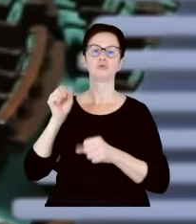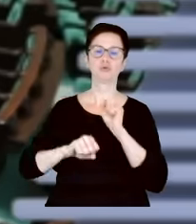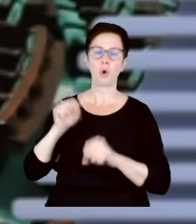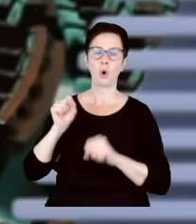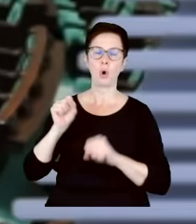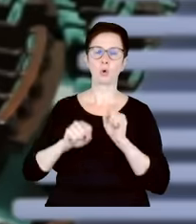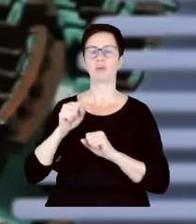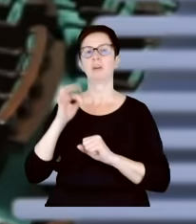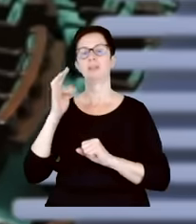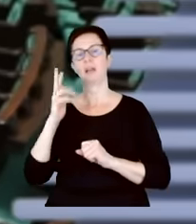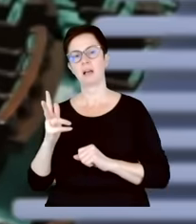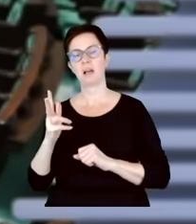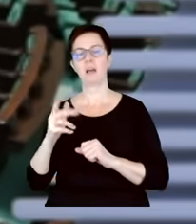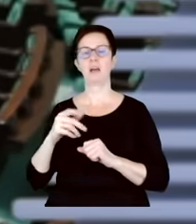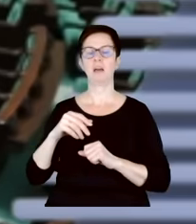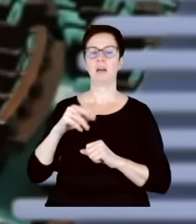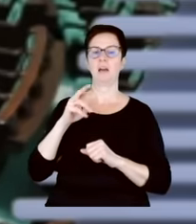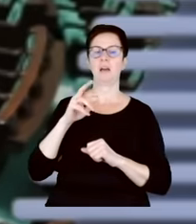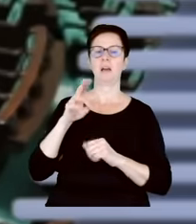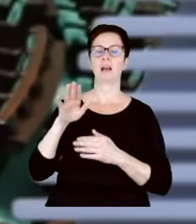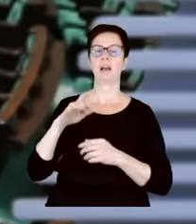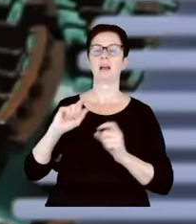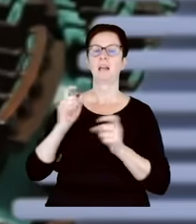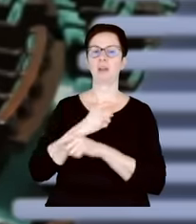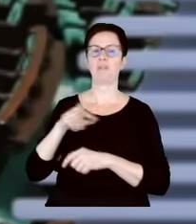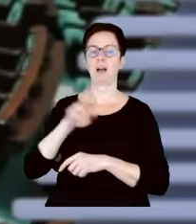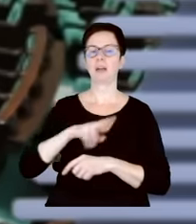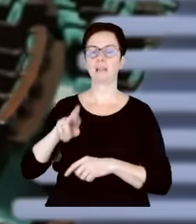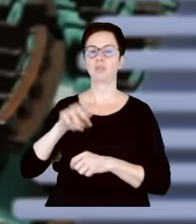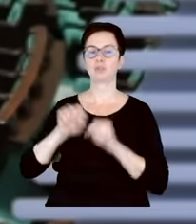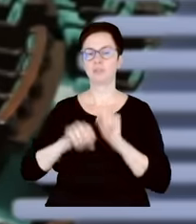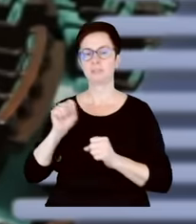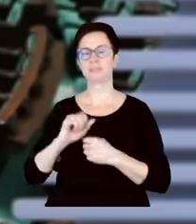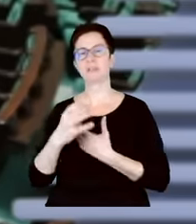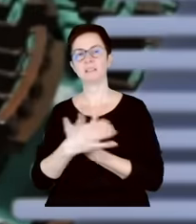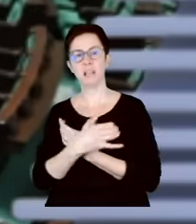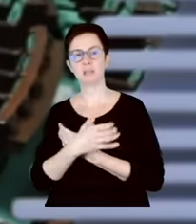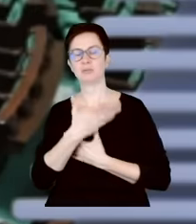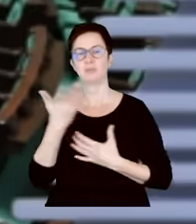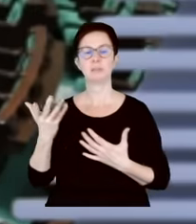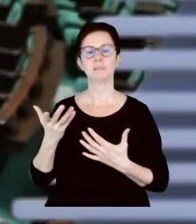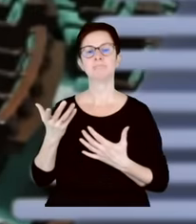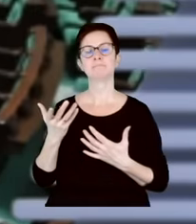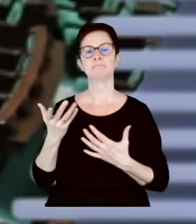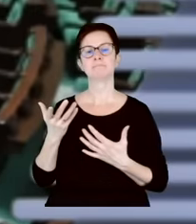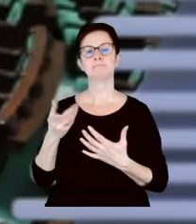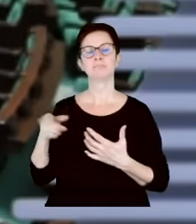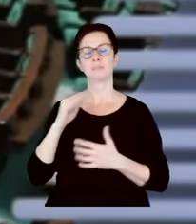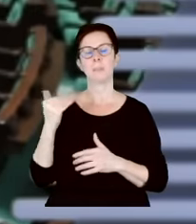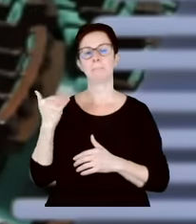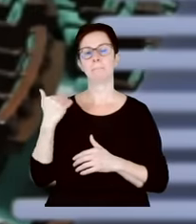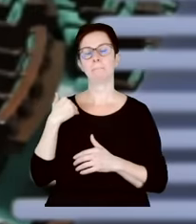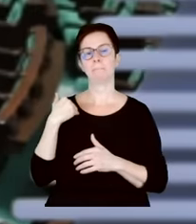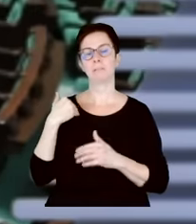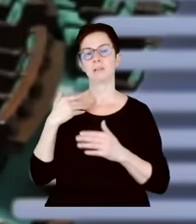Konstytucyjnego, Krajowej Rady Sądownictwa, sędziów, którzy byli przez tę Krajową Radę